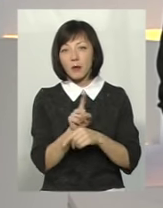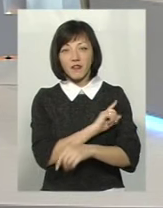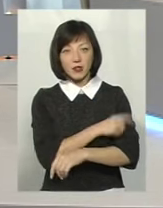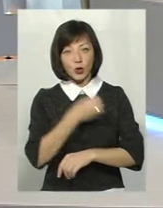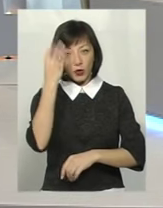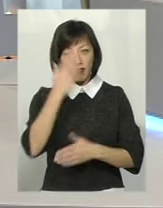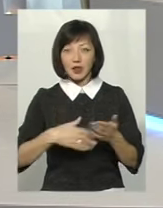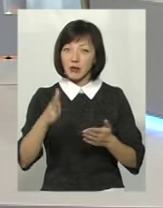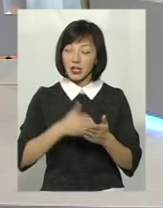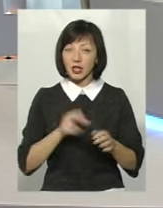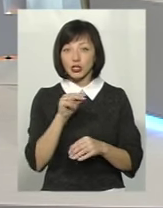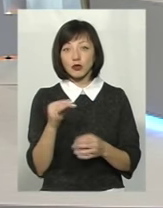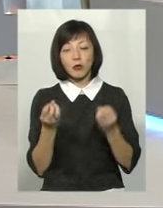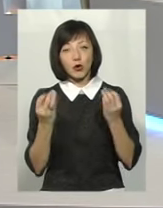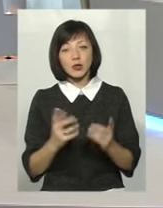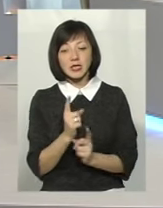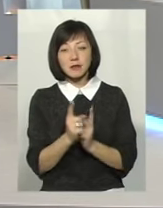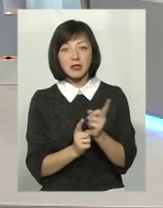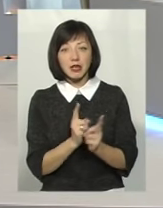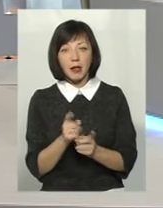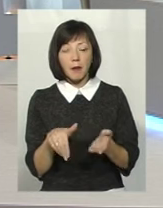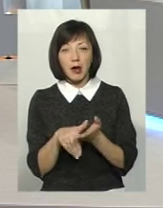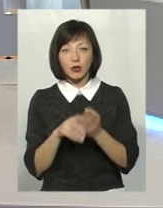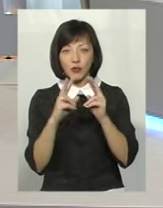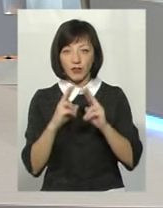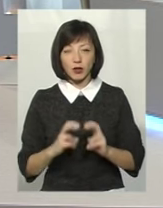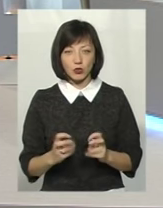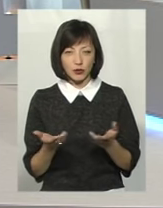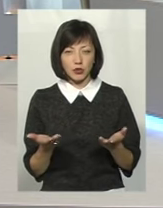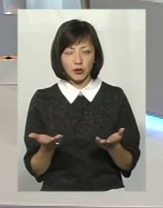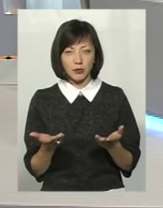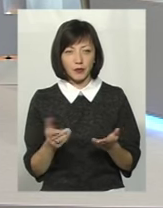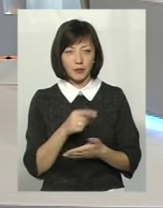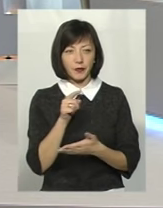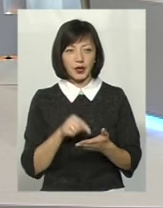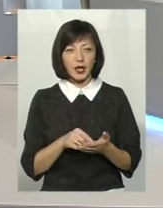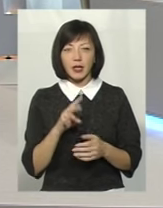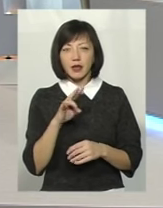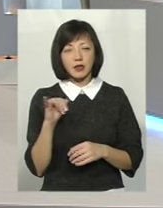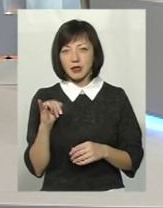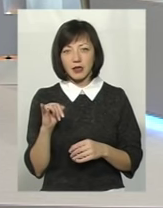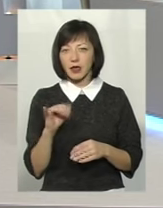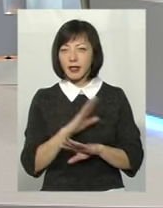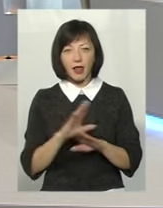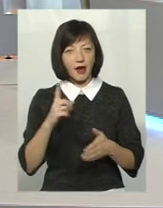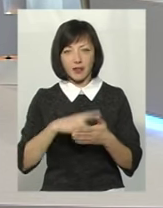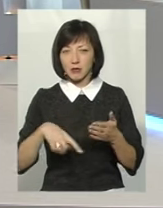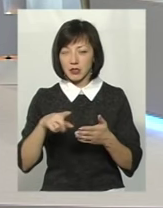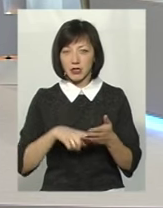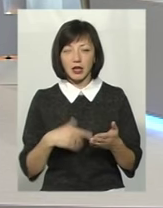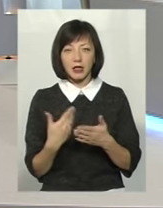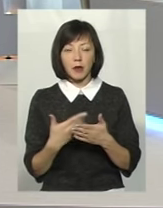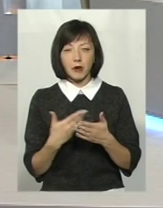відмінили взагалі, чи просто, можливо, змінили методи вивчення цих предметів? Ні, не відмінили взагалі.